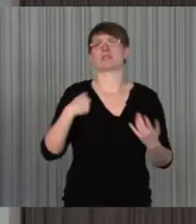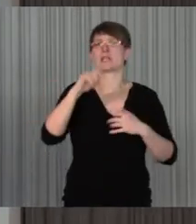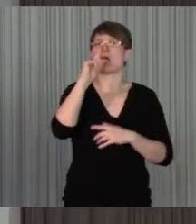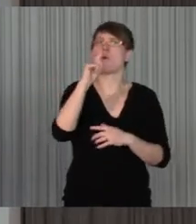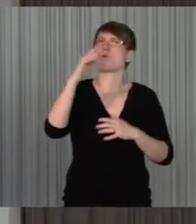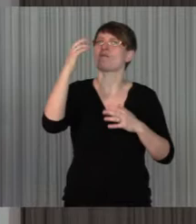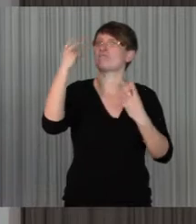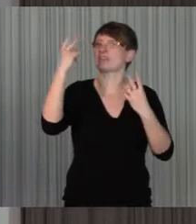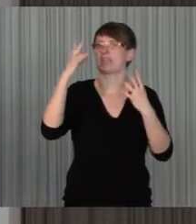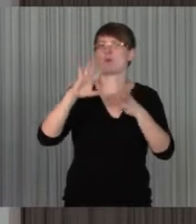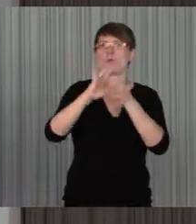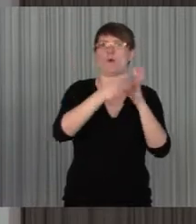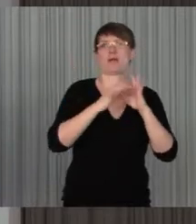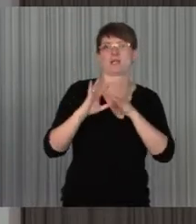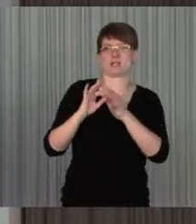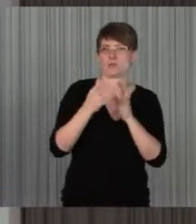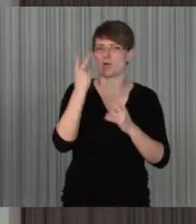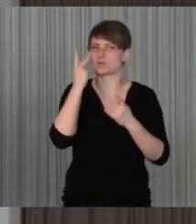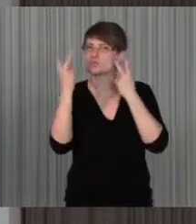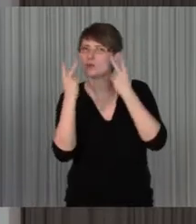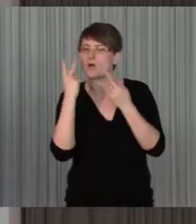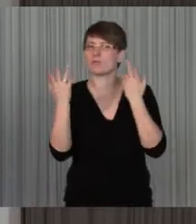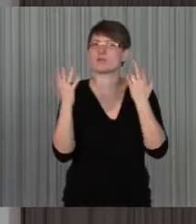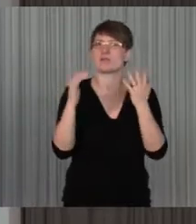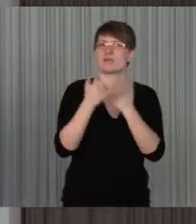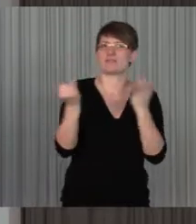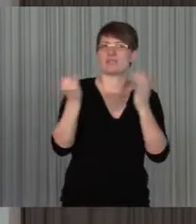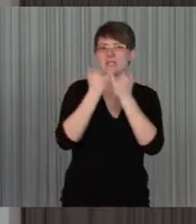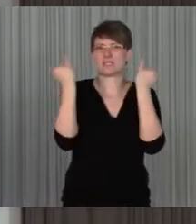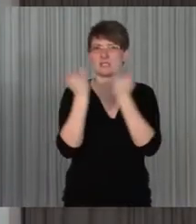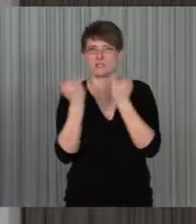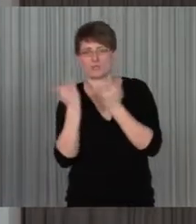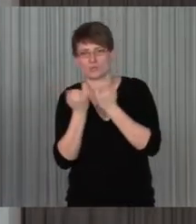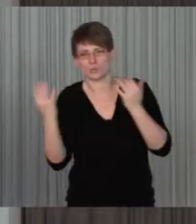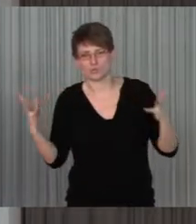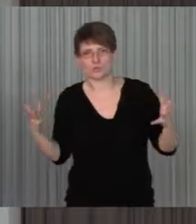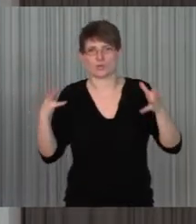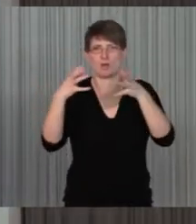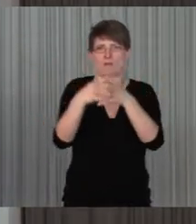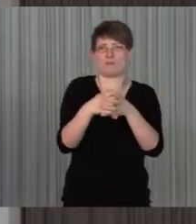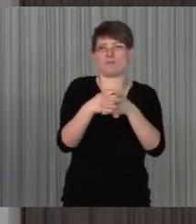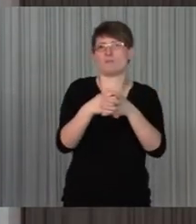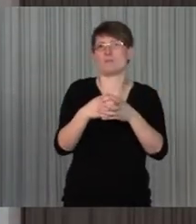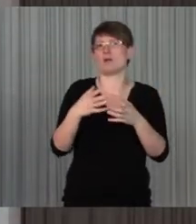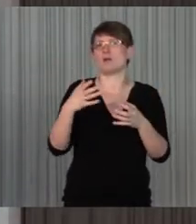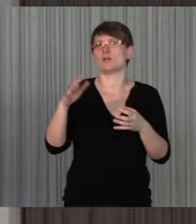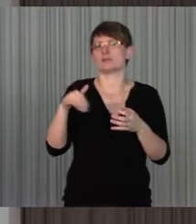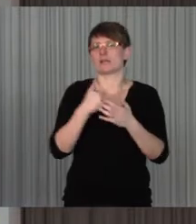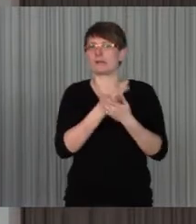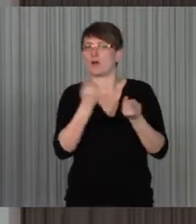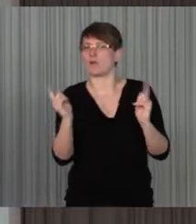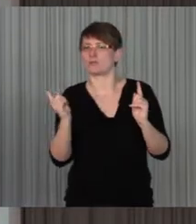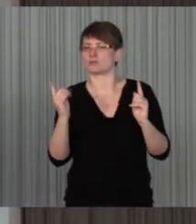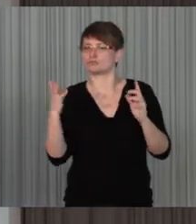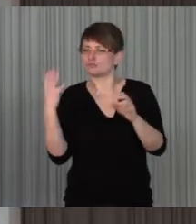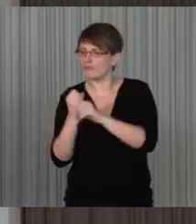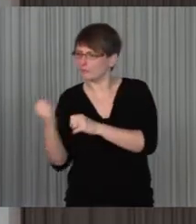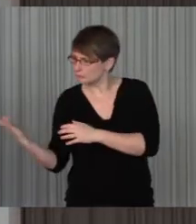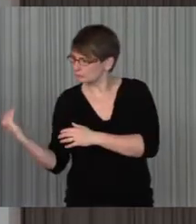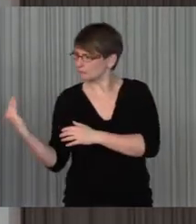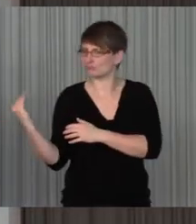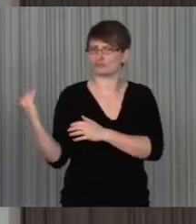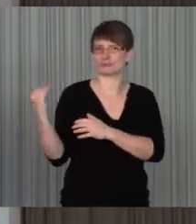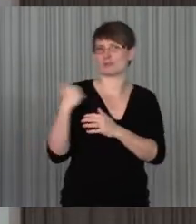sozusagen Kooperationen zu machen und zu gucken, sozusagen Institutionen zusammenzubringen, dass sie vielleicht auch dafür sorgen, dass man hinkommt. Vielleicht auch